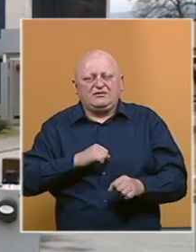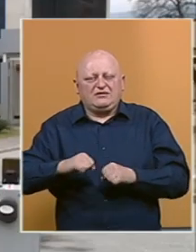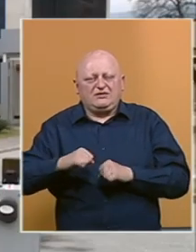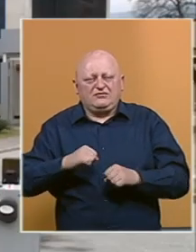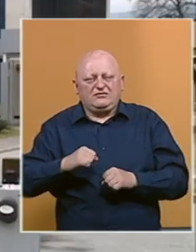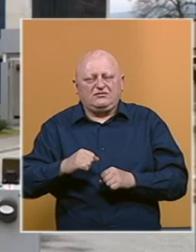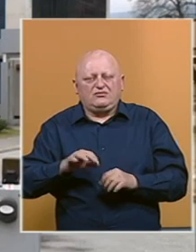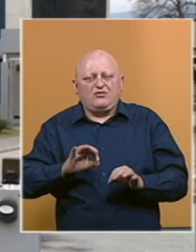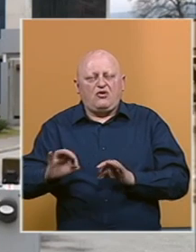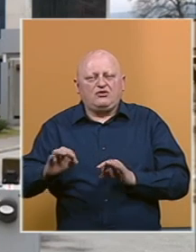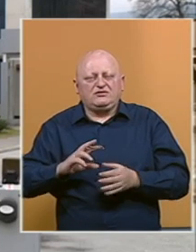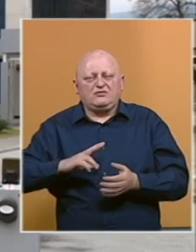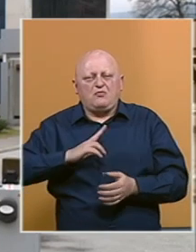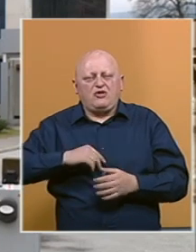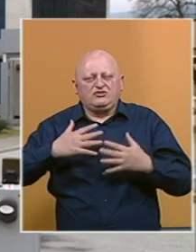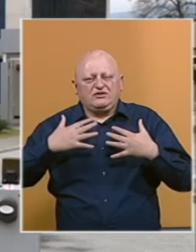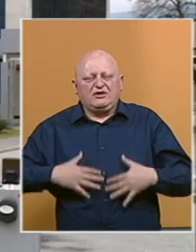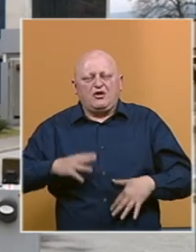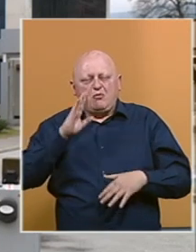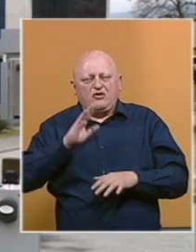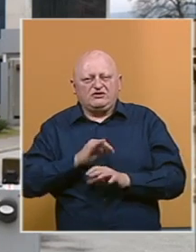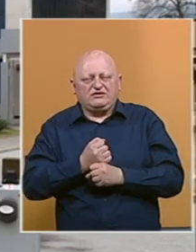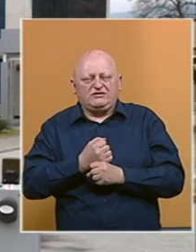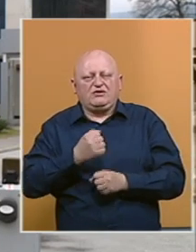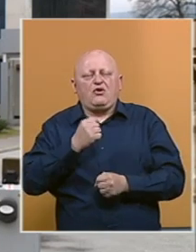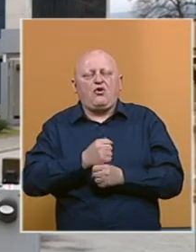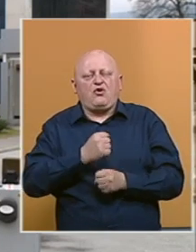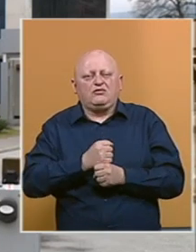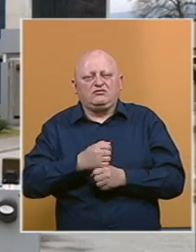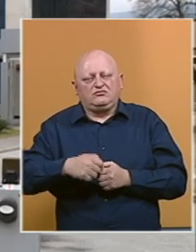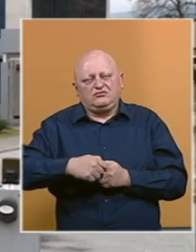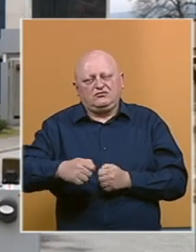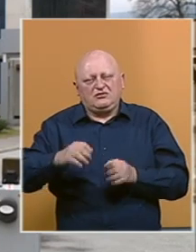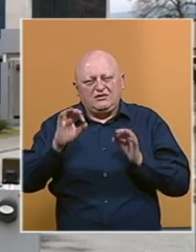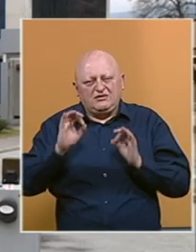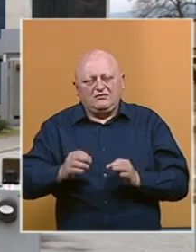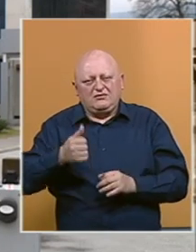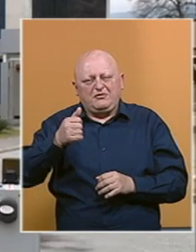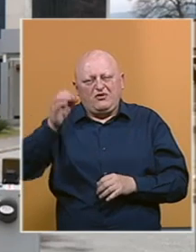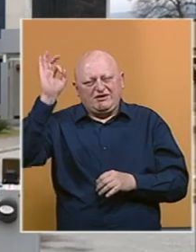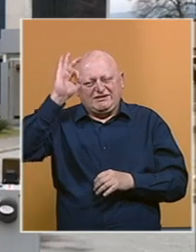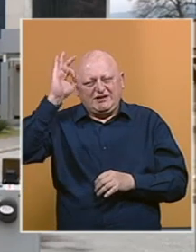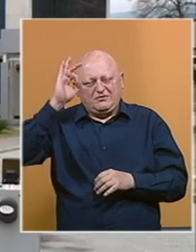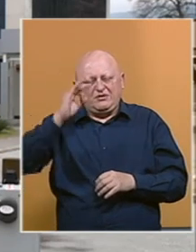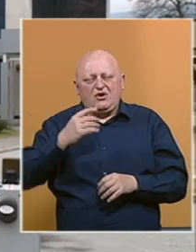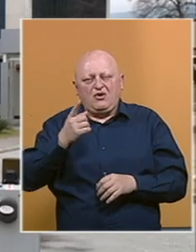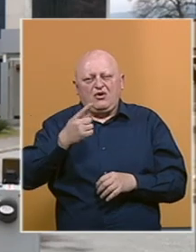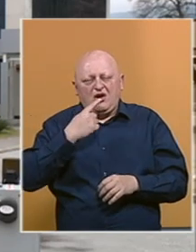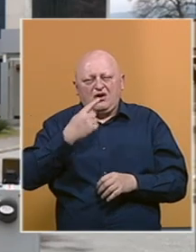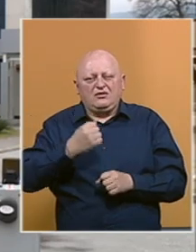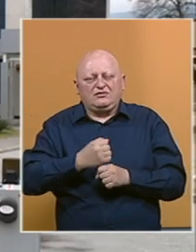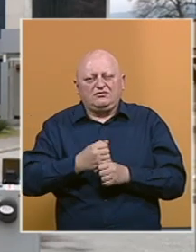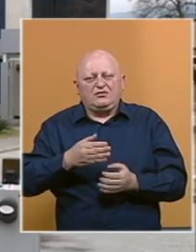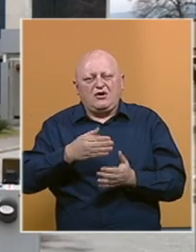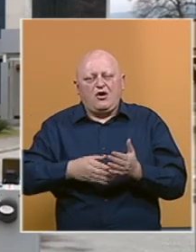Direkcije za koordinaciju policijskih tijela BIH, radi se o mjerama sigurnosti prvog stepena. Kaže, formiran je